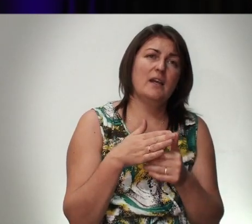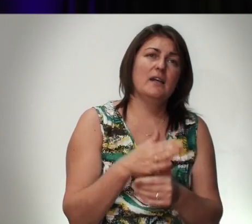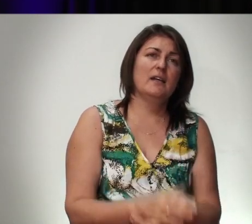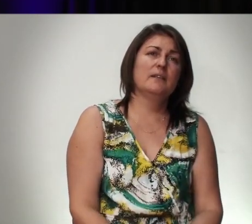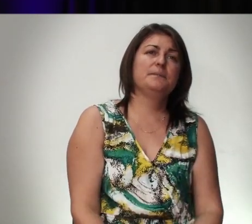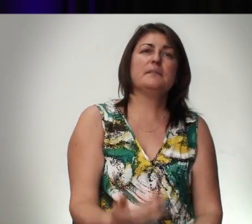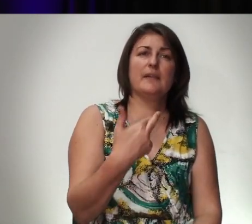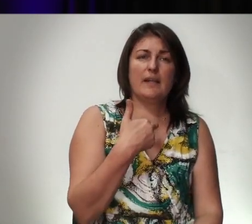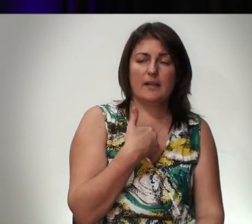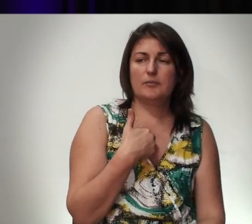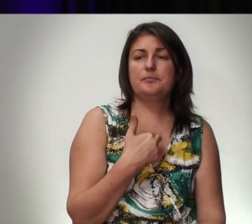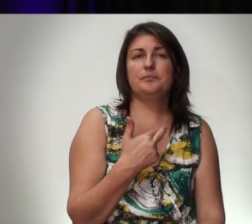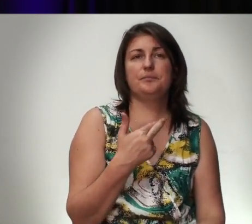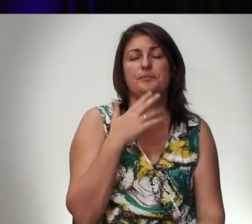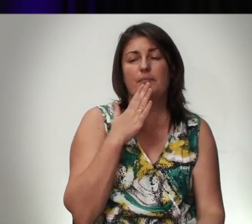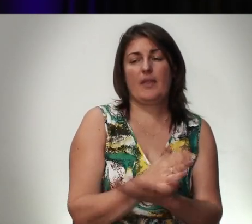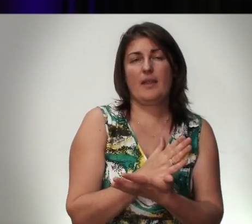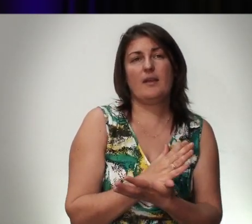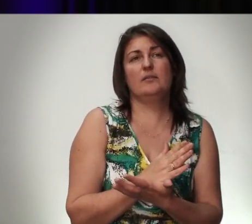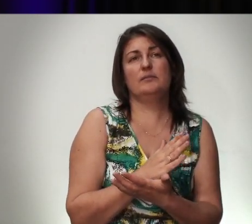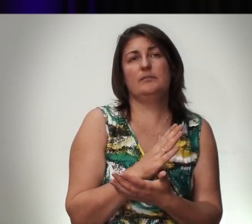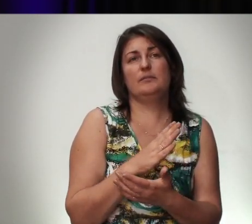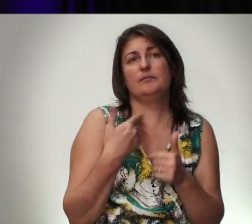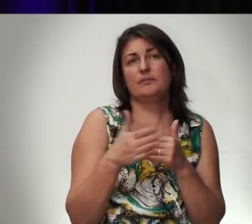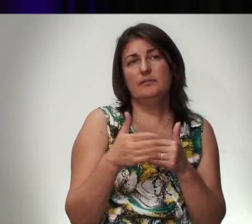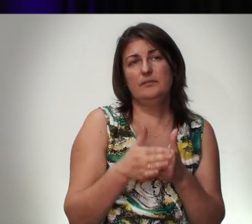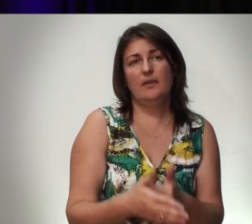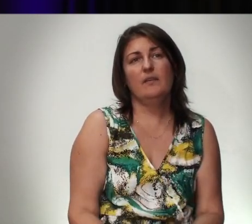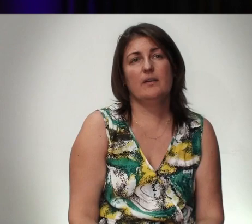Я Есим Дверь